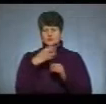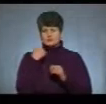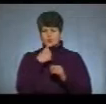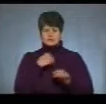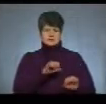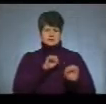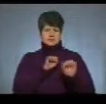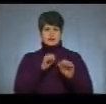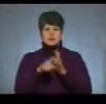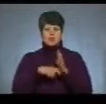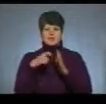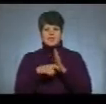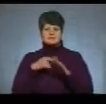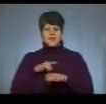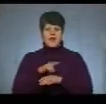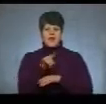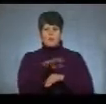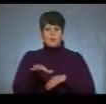обороняли Донецький аеропорт.